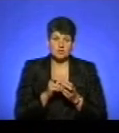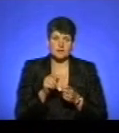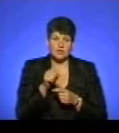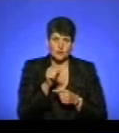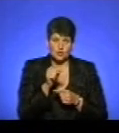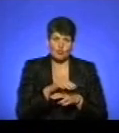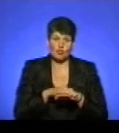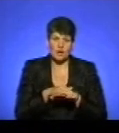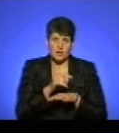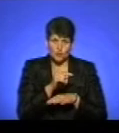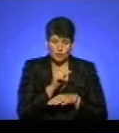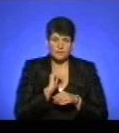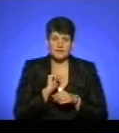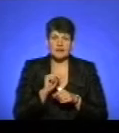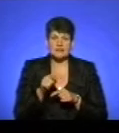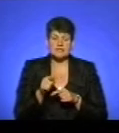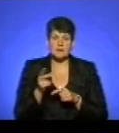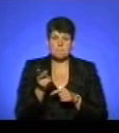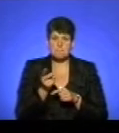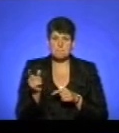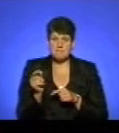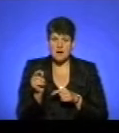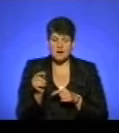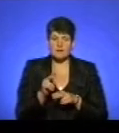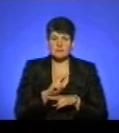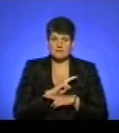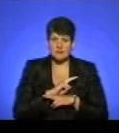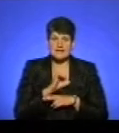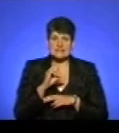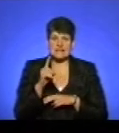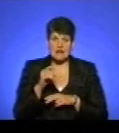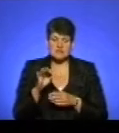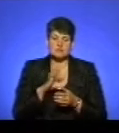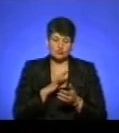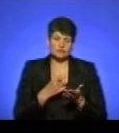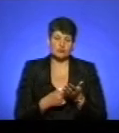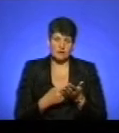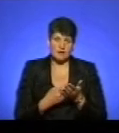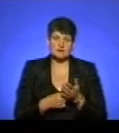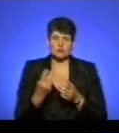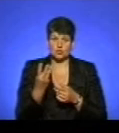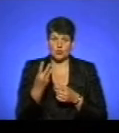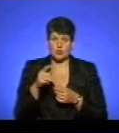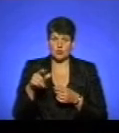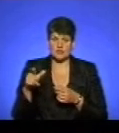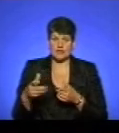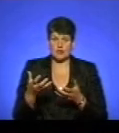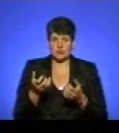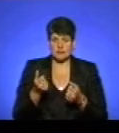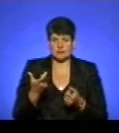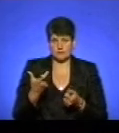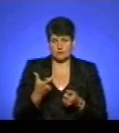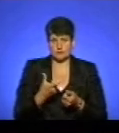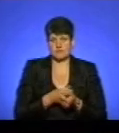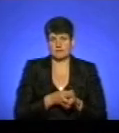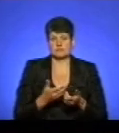так званому ринку. Відповідно, ця пара хомячків загинула, і сказ був підтверджений лабораторно. Троє людей отримували з